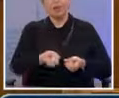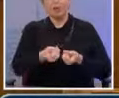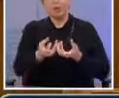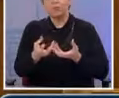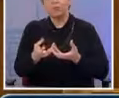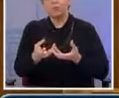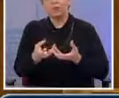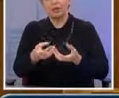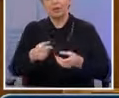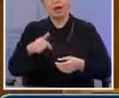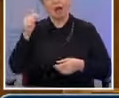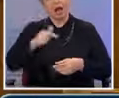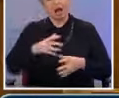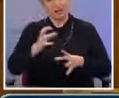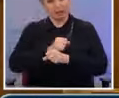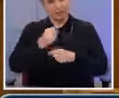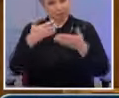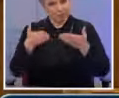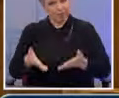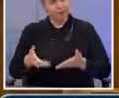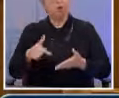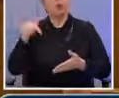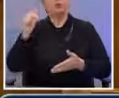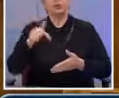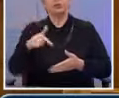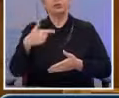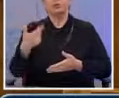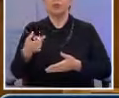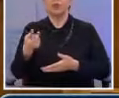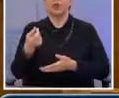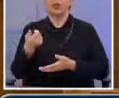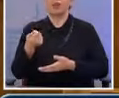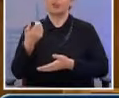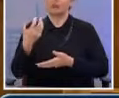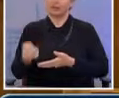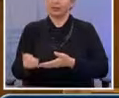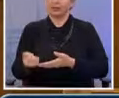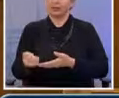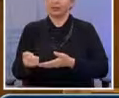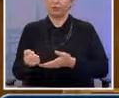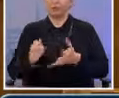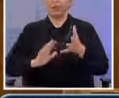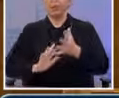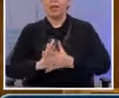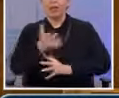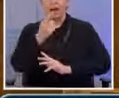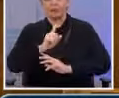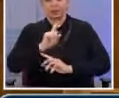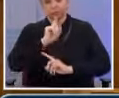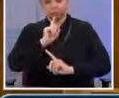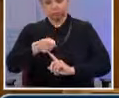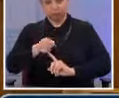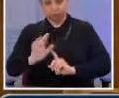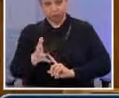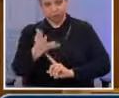μόνο τελικά θα δημιουργηθεί και ζήτηση στην οικονομία. Η ανάπτυξη δεν διατάσσεται, ούτε